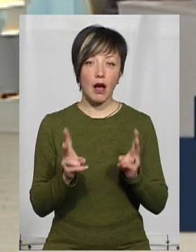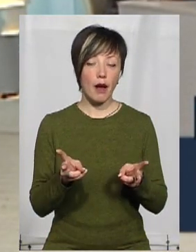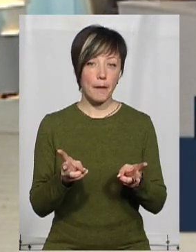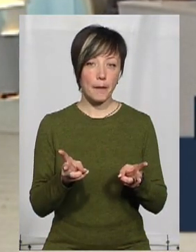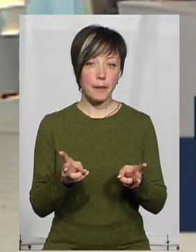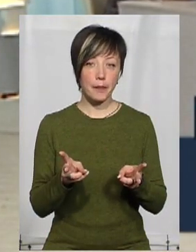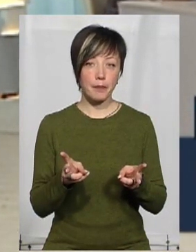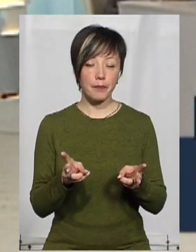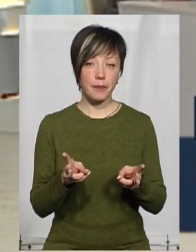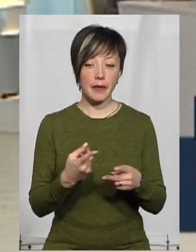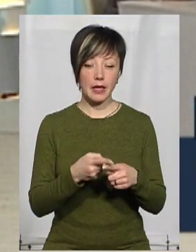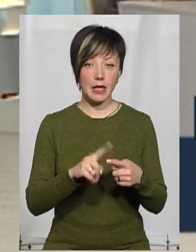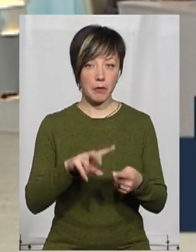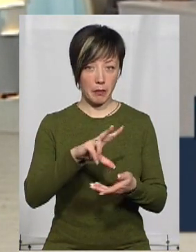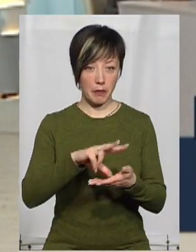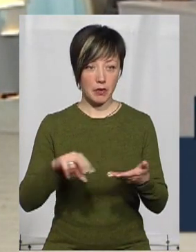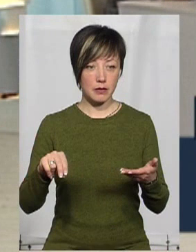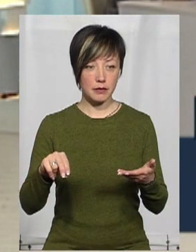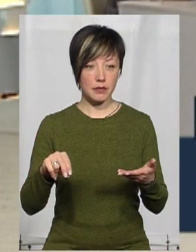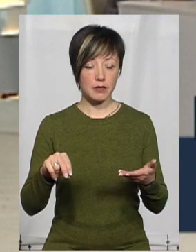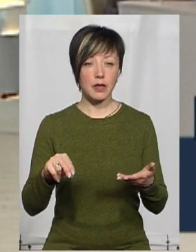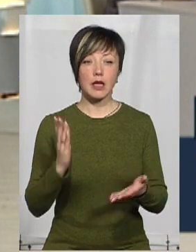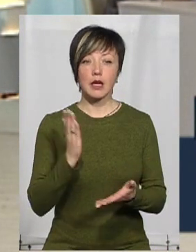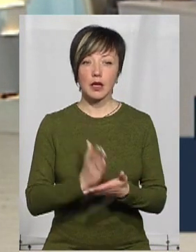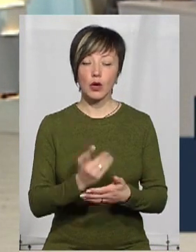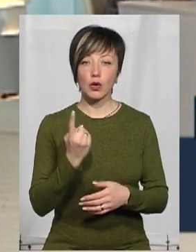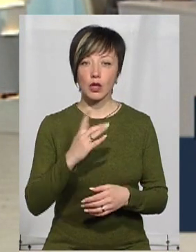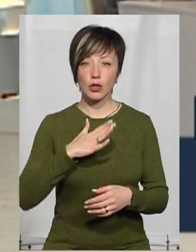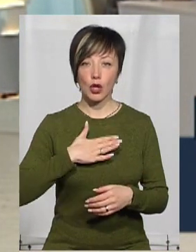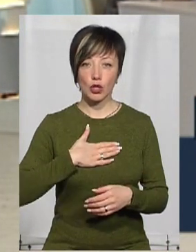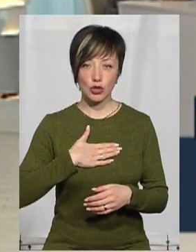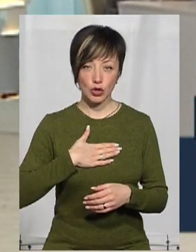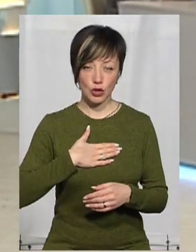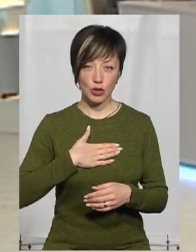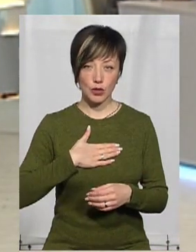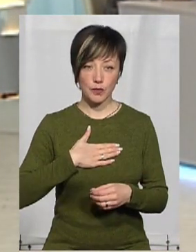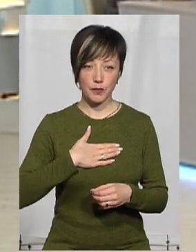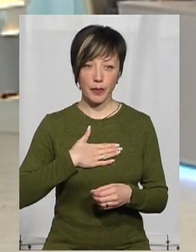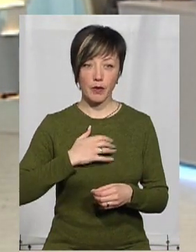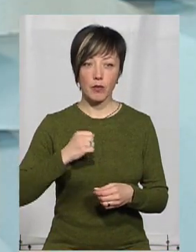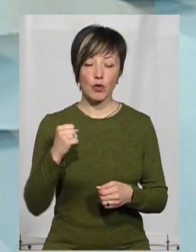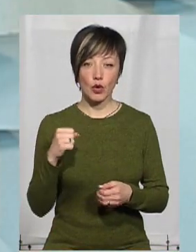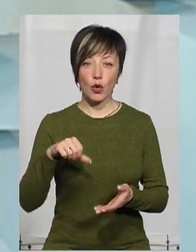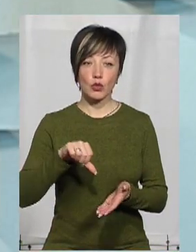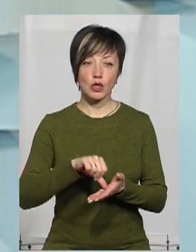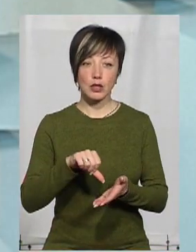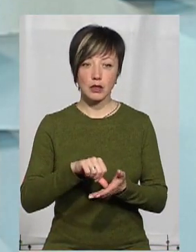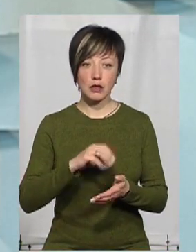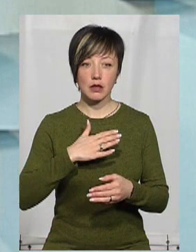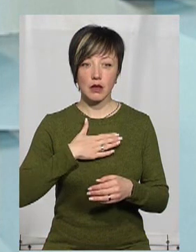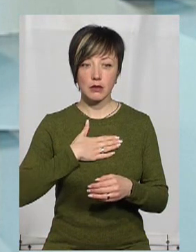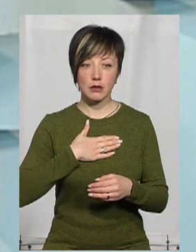за цим прикладом? Так, є. Одна з наших подружок, учасниця